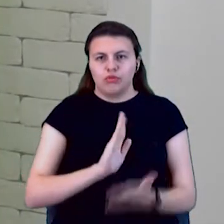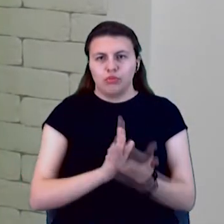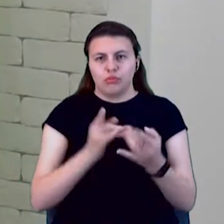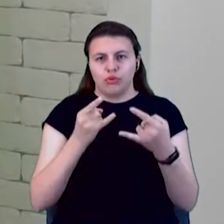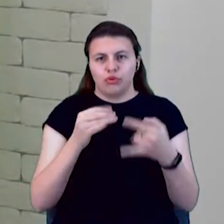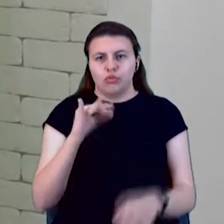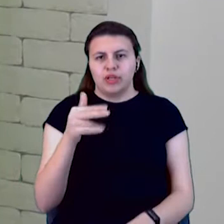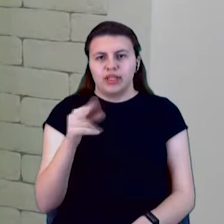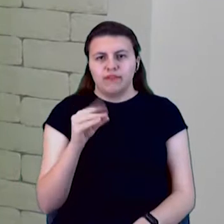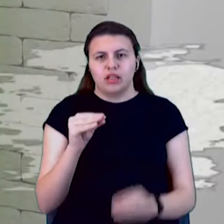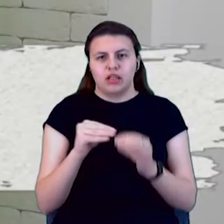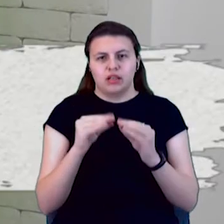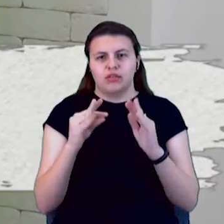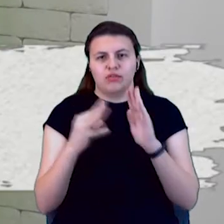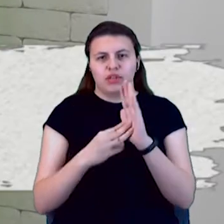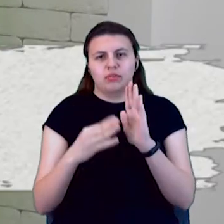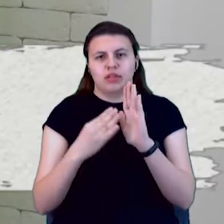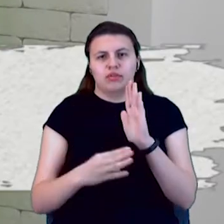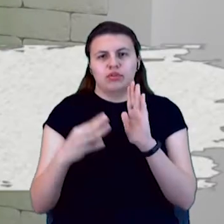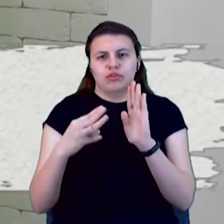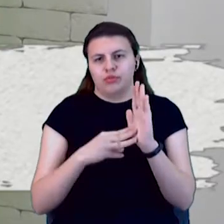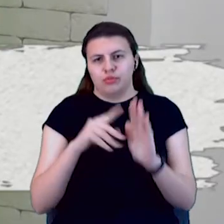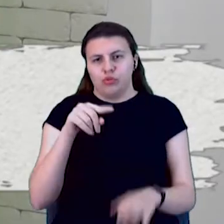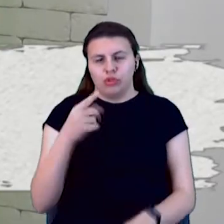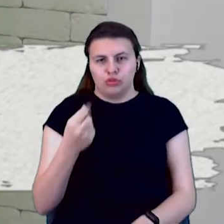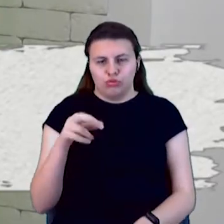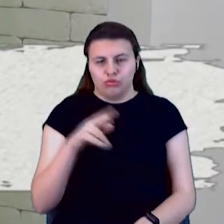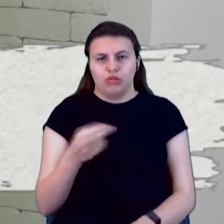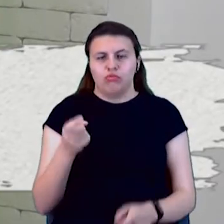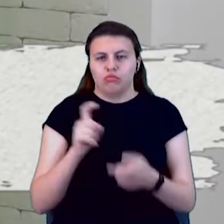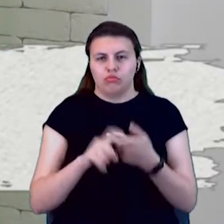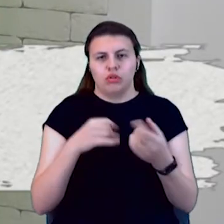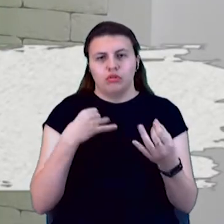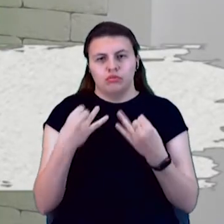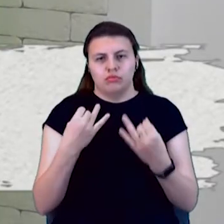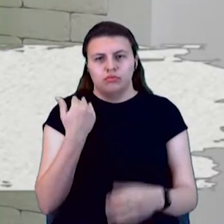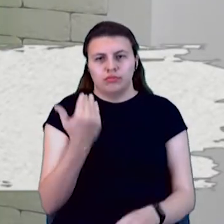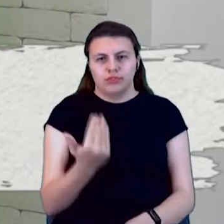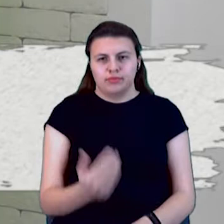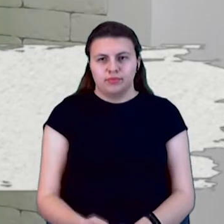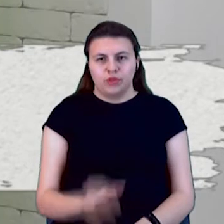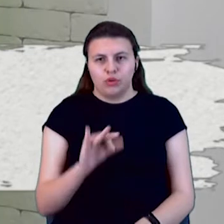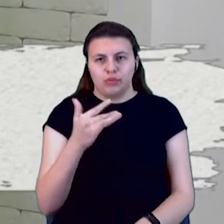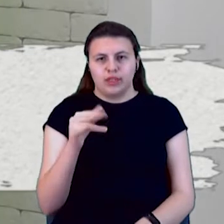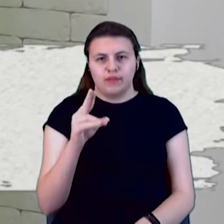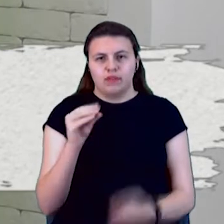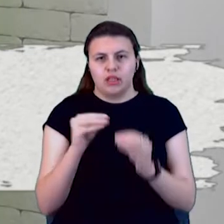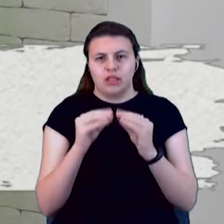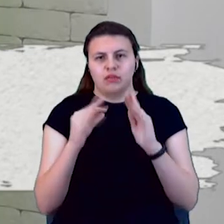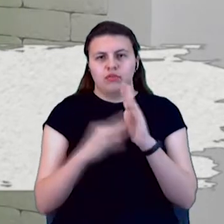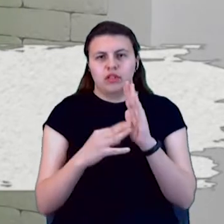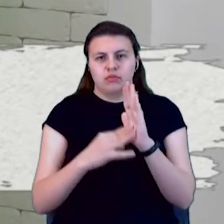050 210 08 98, номер нашої студії. Долучайтесь до розмови і ви. 050 210 08